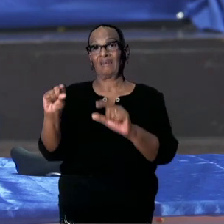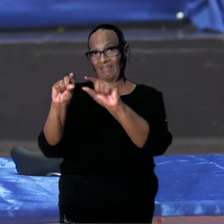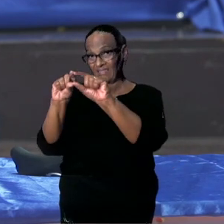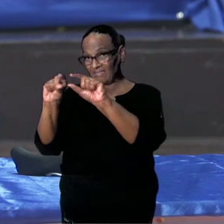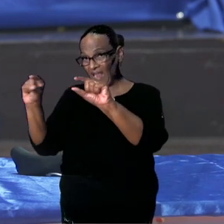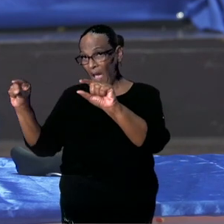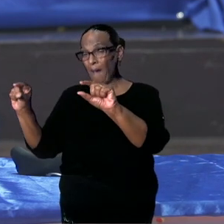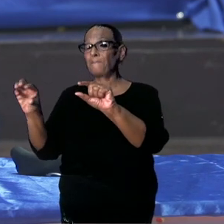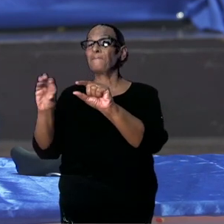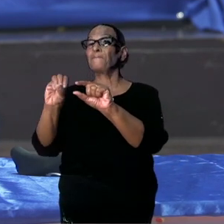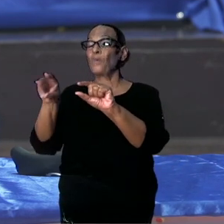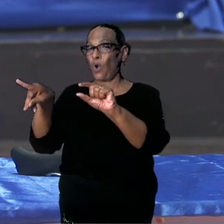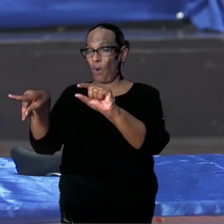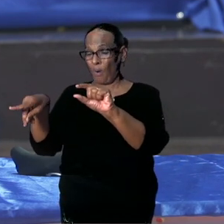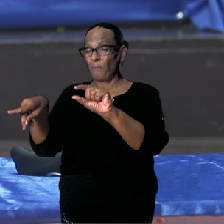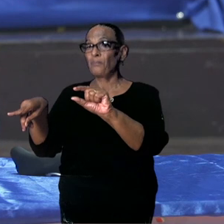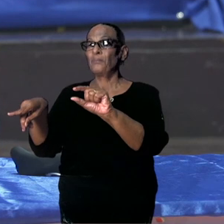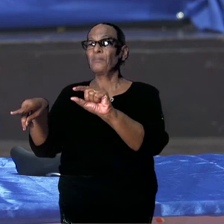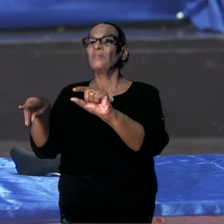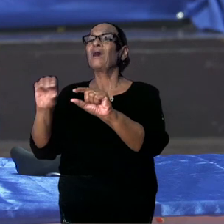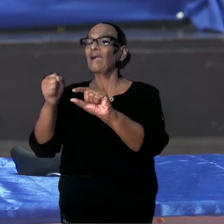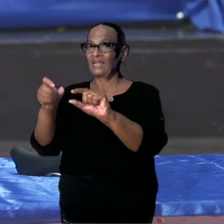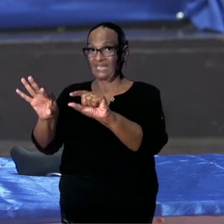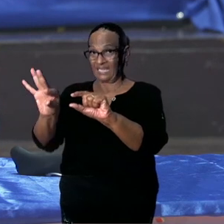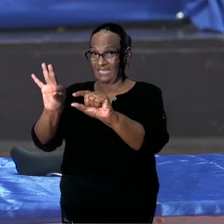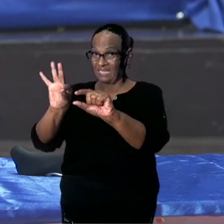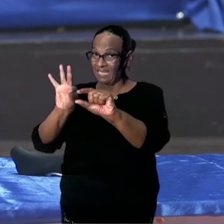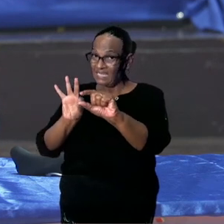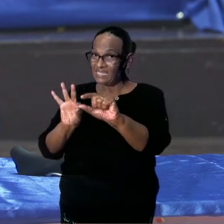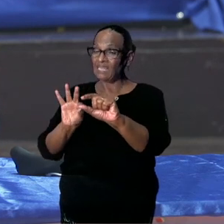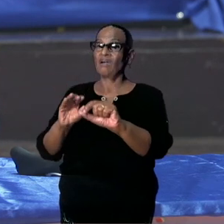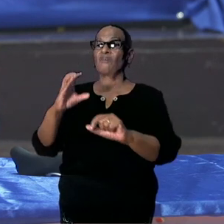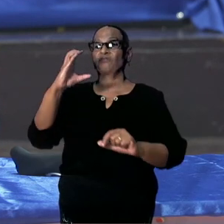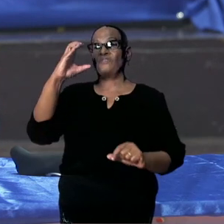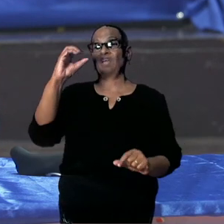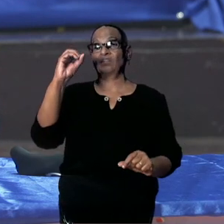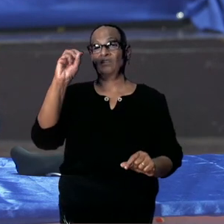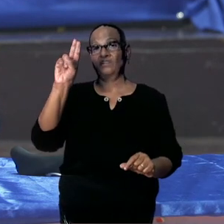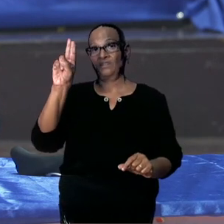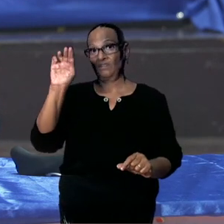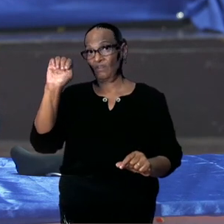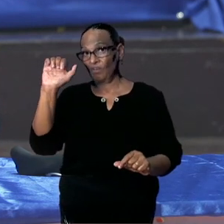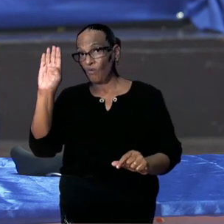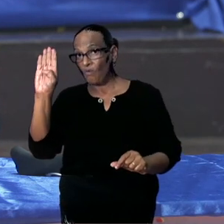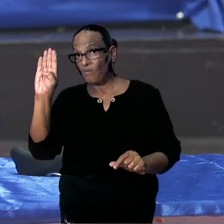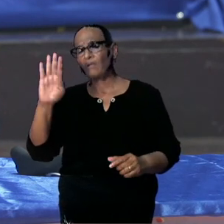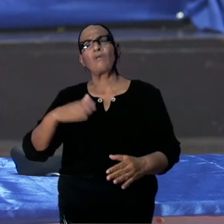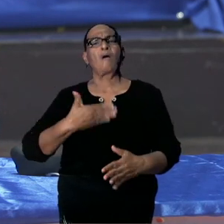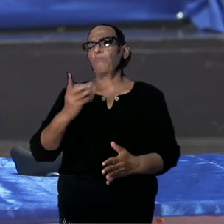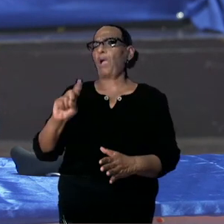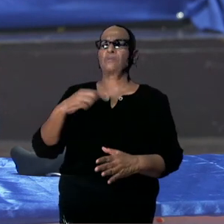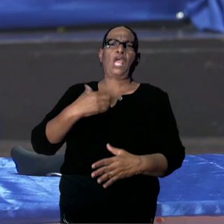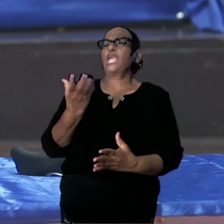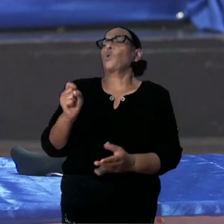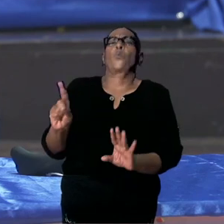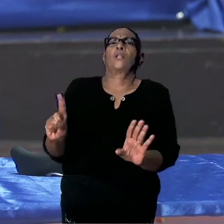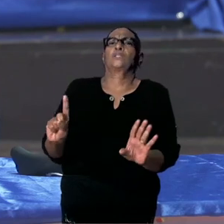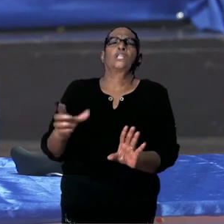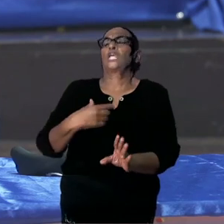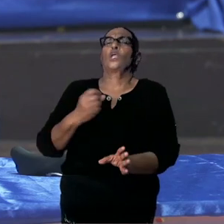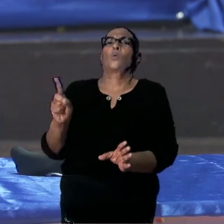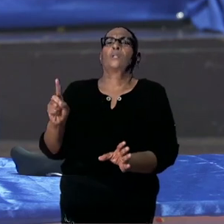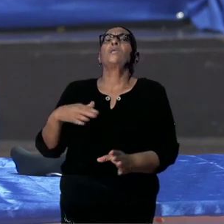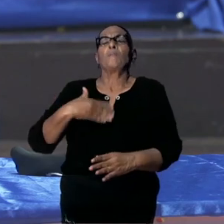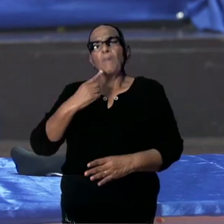eigenlijk ervoor kiezen om een aanbod vanuit COVAX te weigeren. En dan wacht je rustig op de volgende